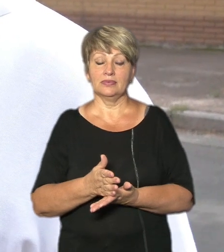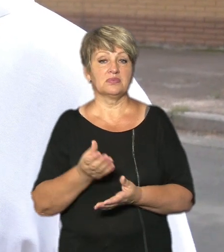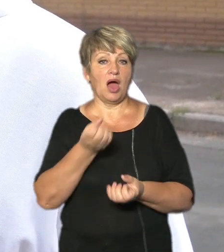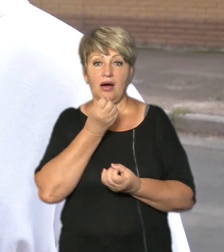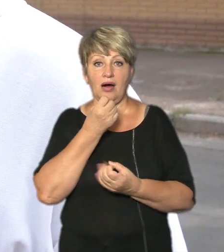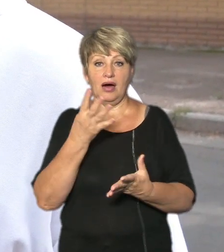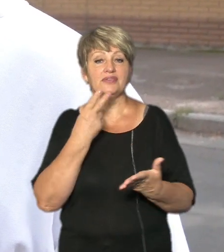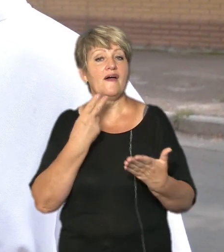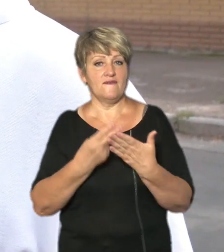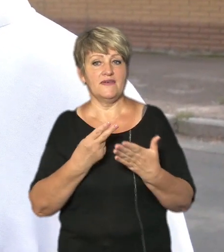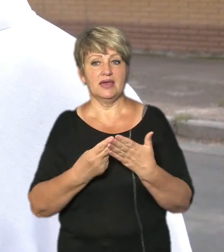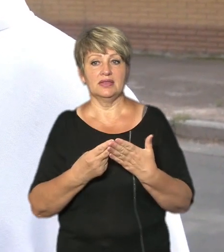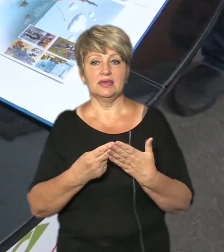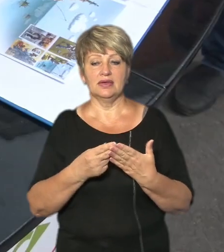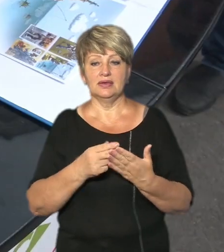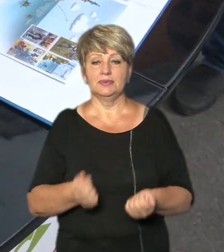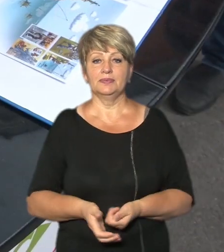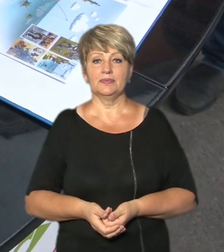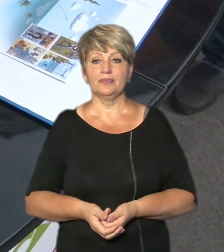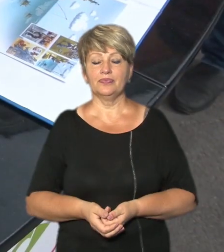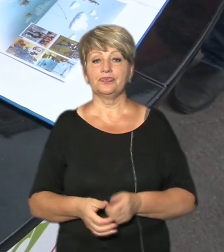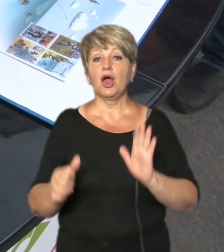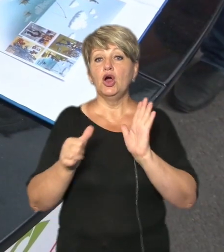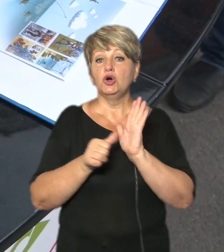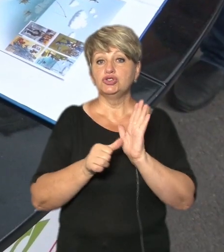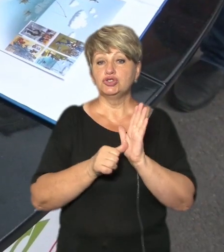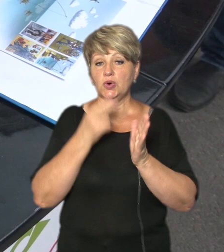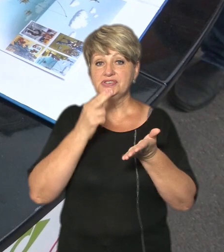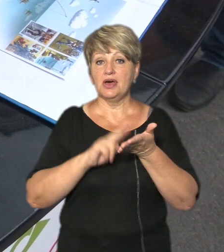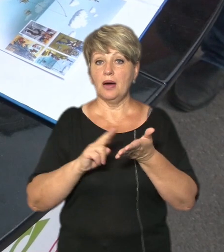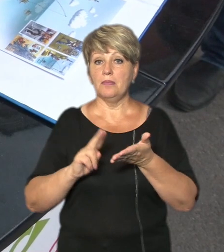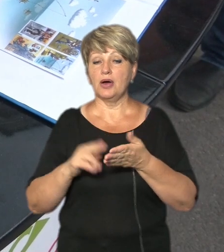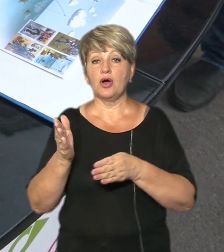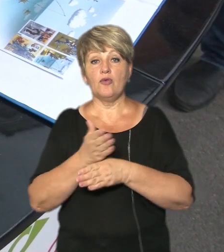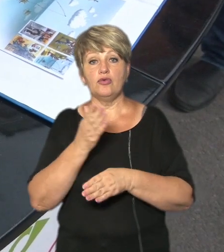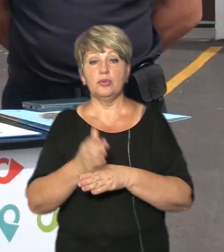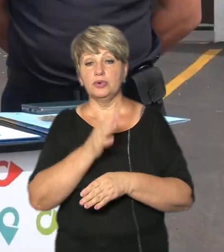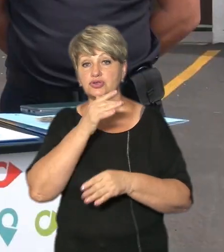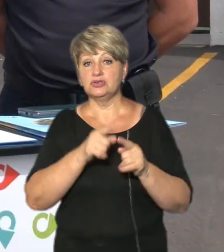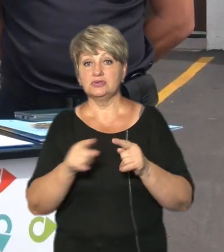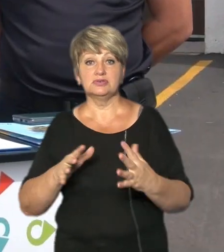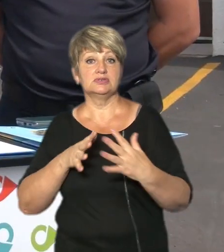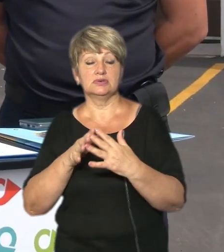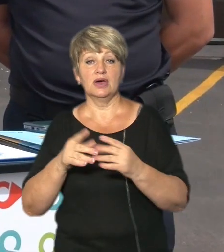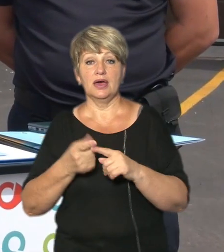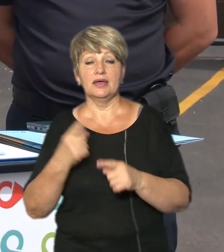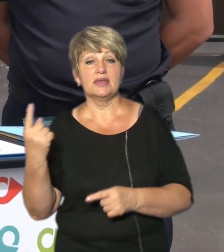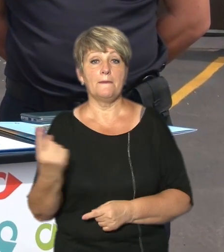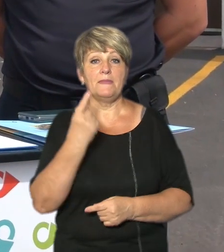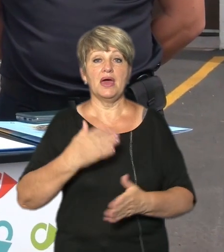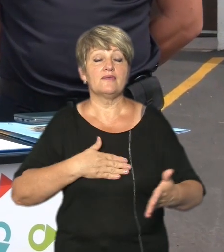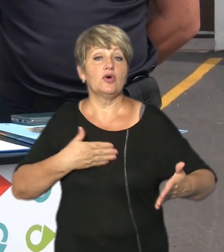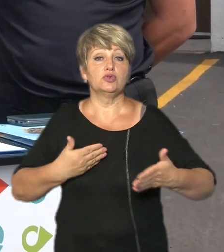йдуть, птиці і цвіти Шоста марка, випущена за час повномасштабного вторгнення Стала першою доброчинною,